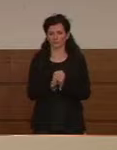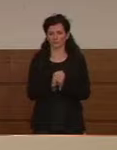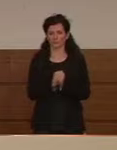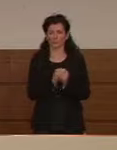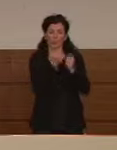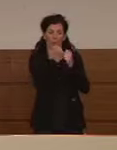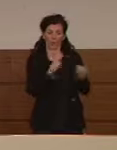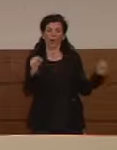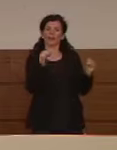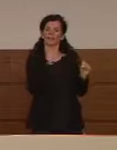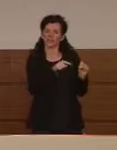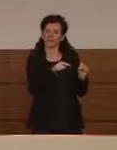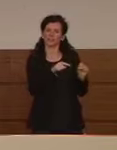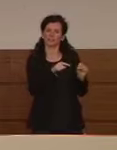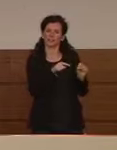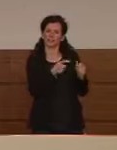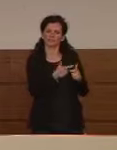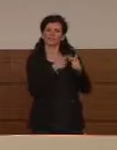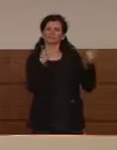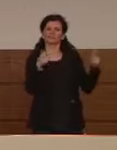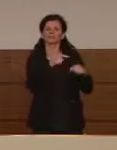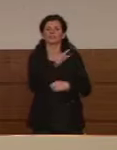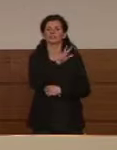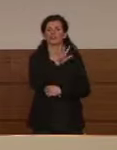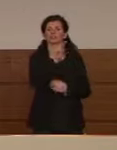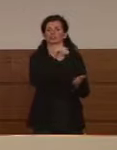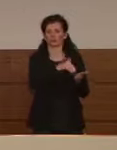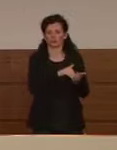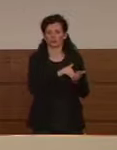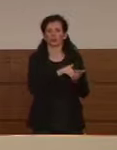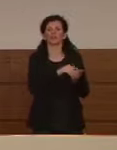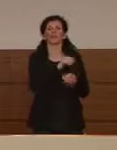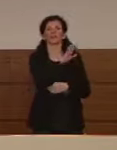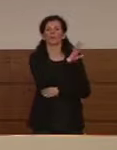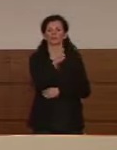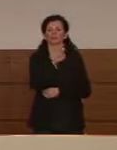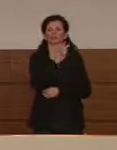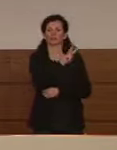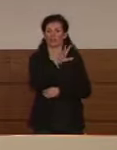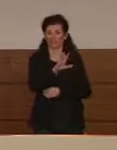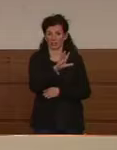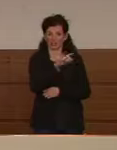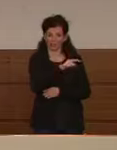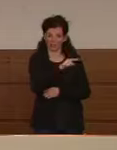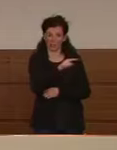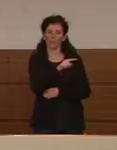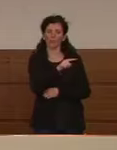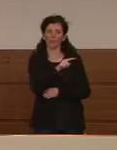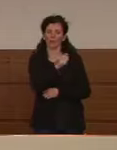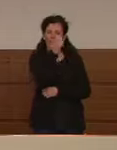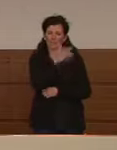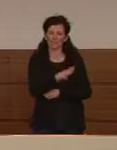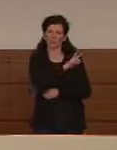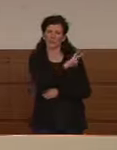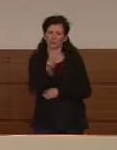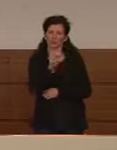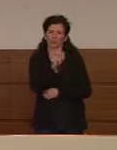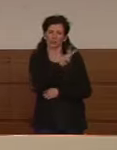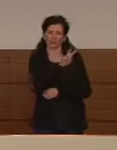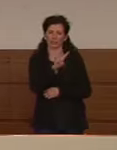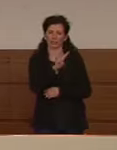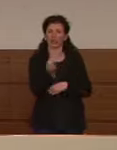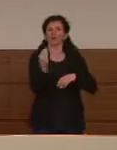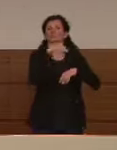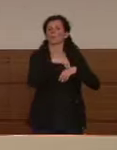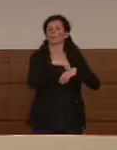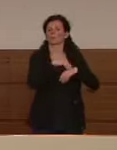guariti invece sale a 35.425 con un incremento di 1.224